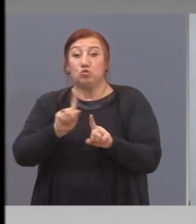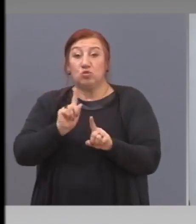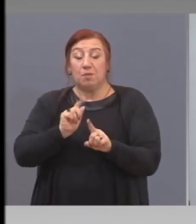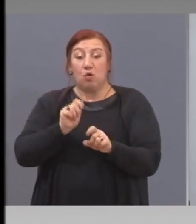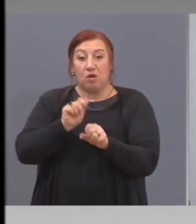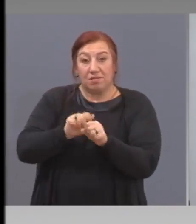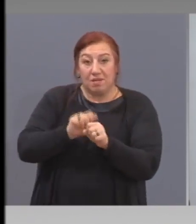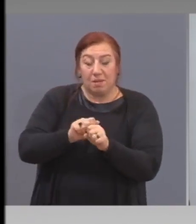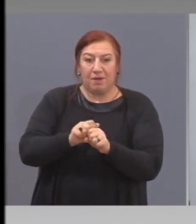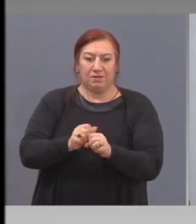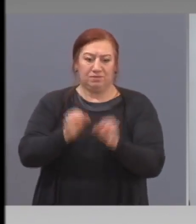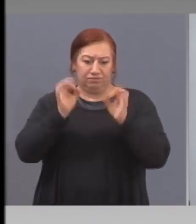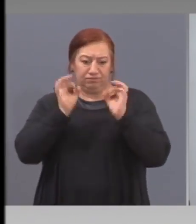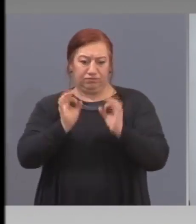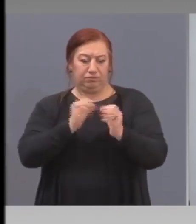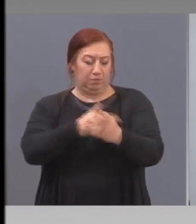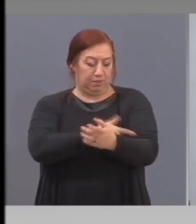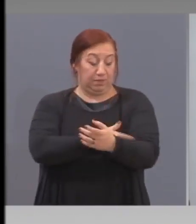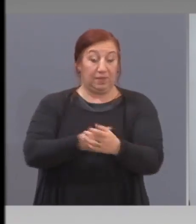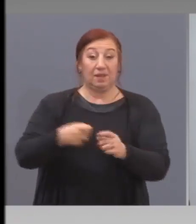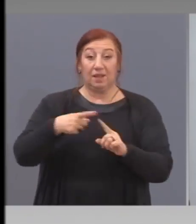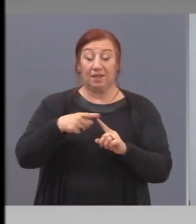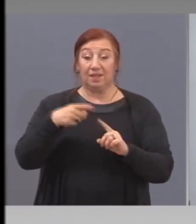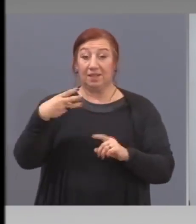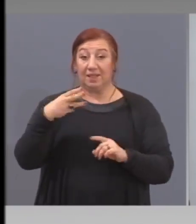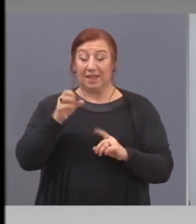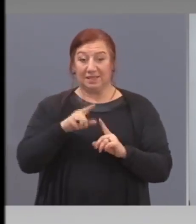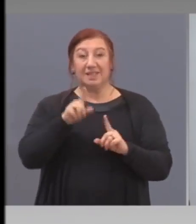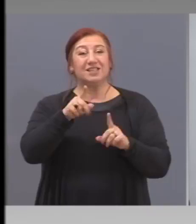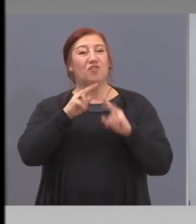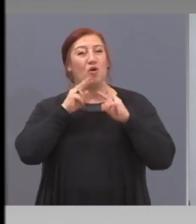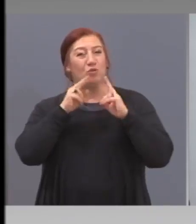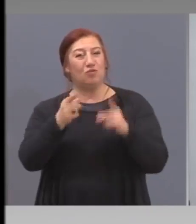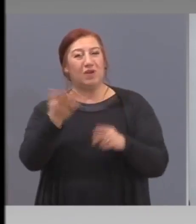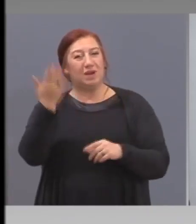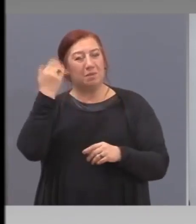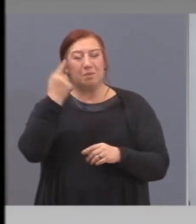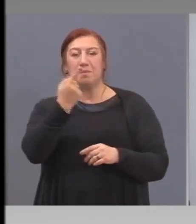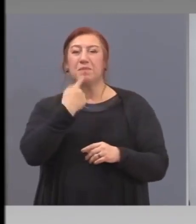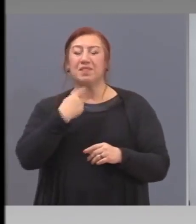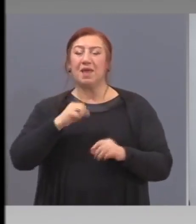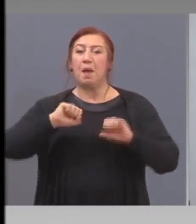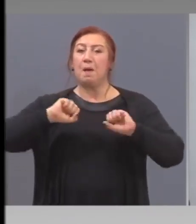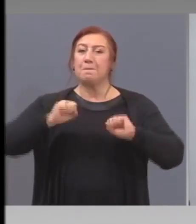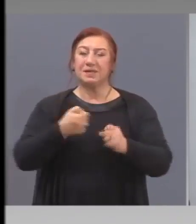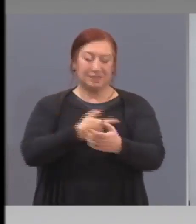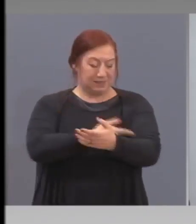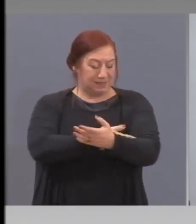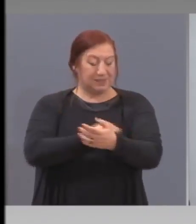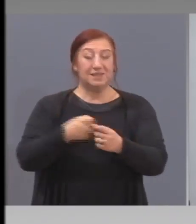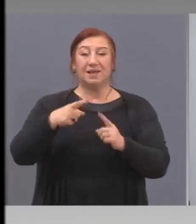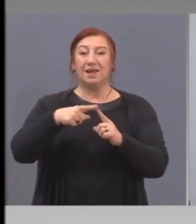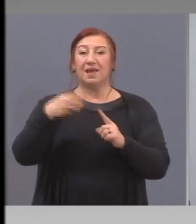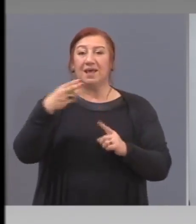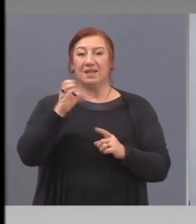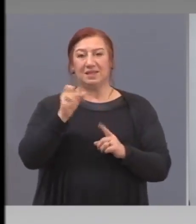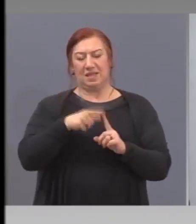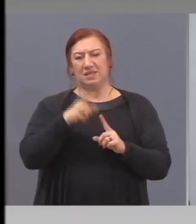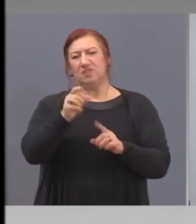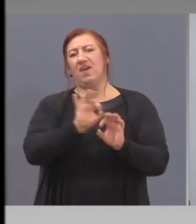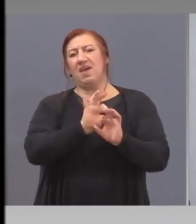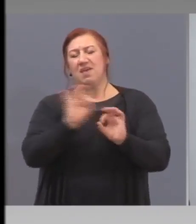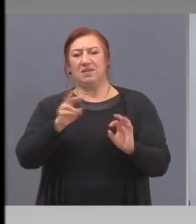За това да отговоря на въпроса за бързите тестове. Той е много ясен и категоричен.